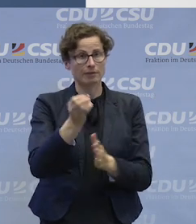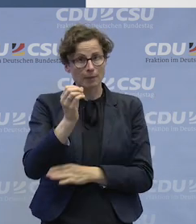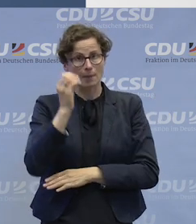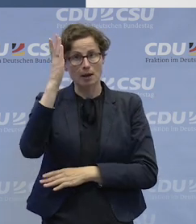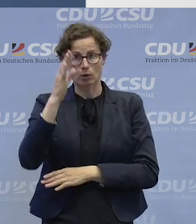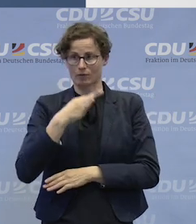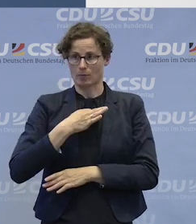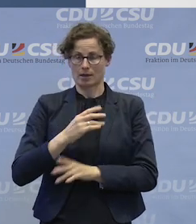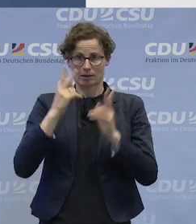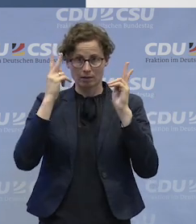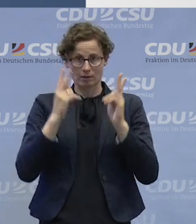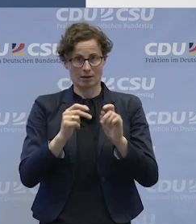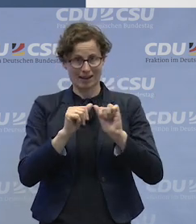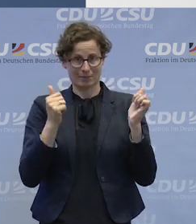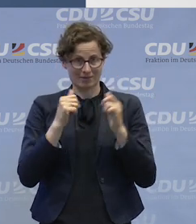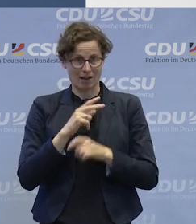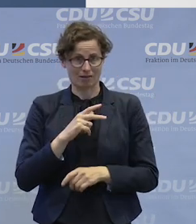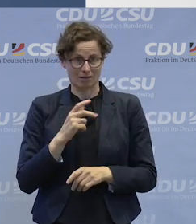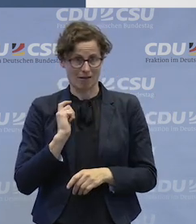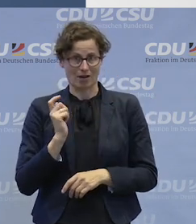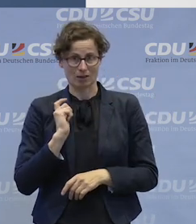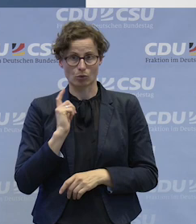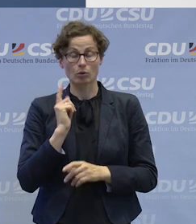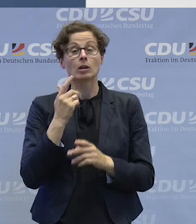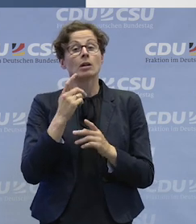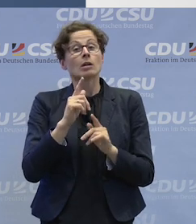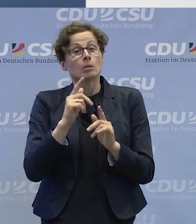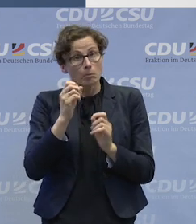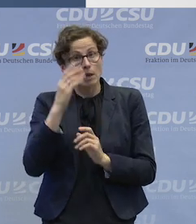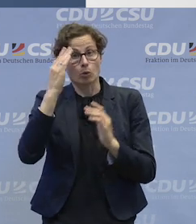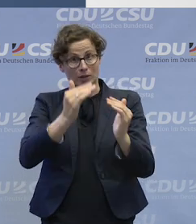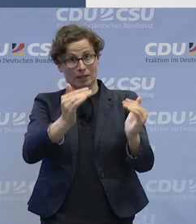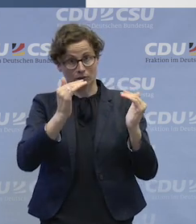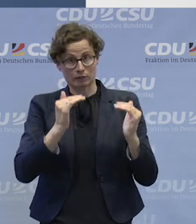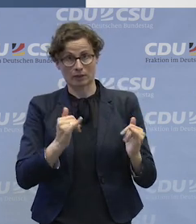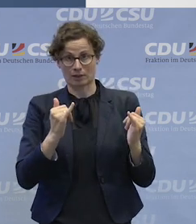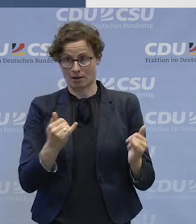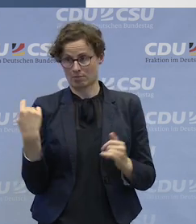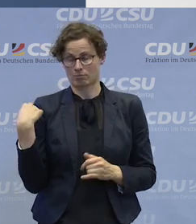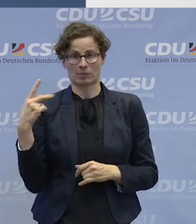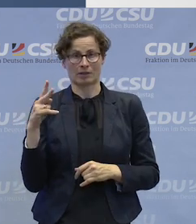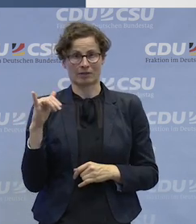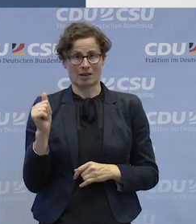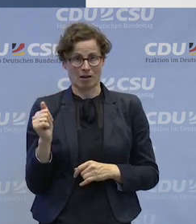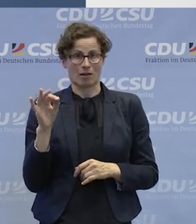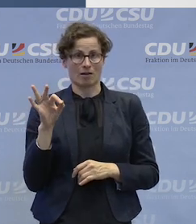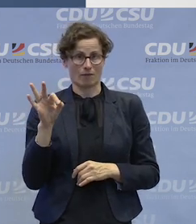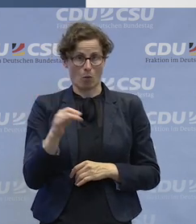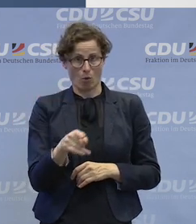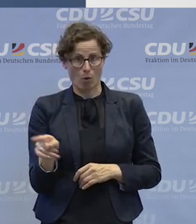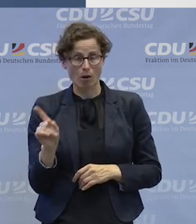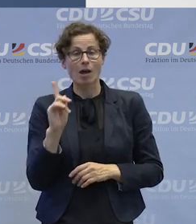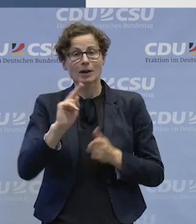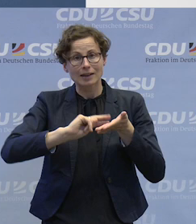Anforderung, die wir stellen müssen und zwar so niederschwellig. Wir haben es eben von Via4All gehört und mit so viel Technik,